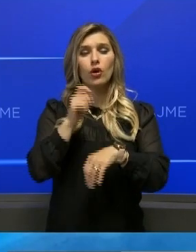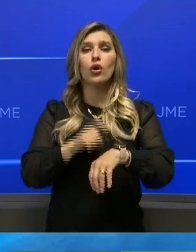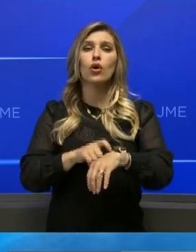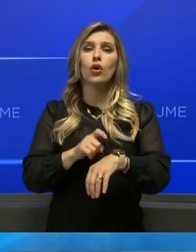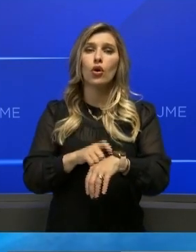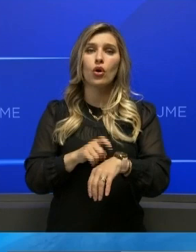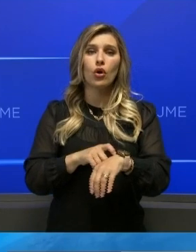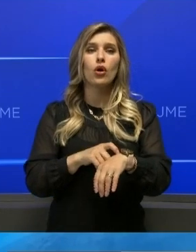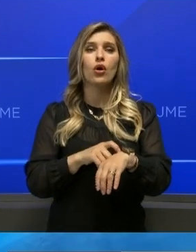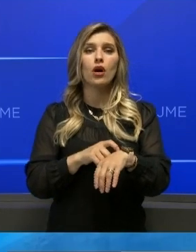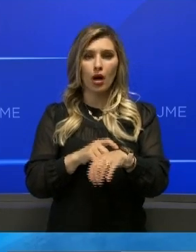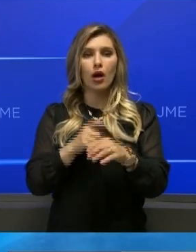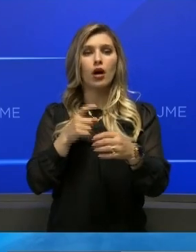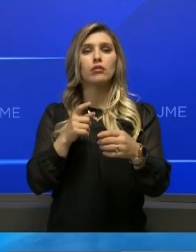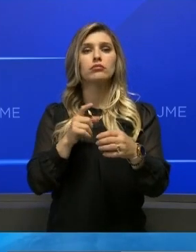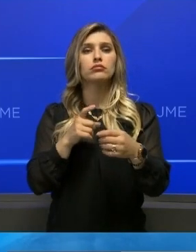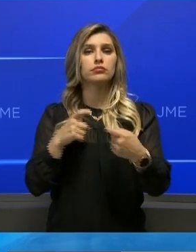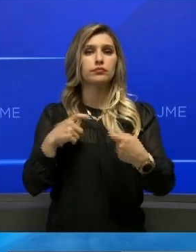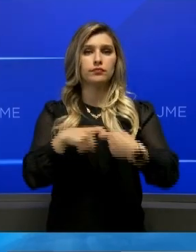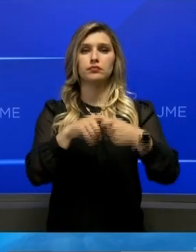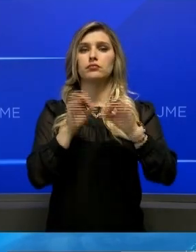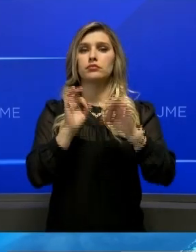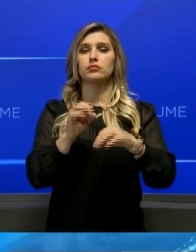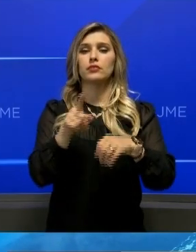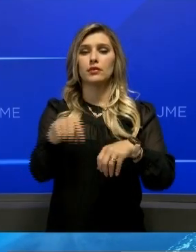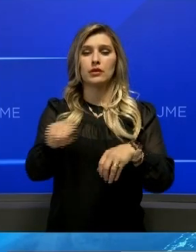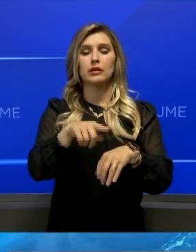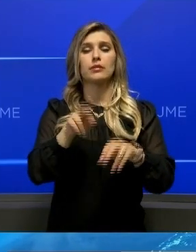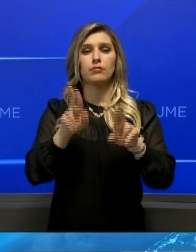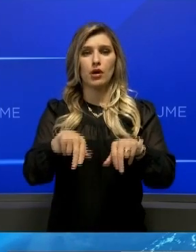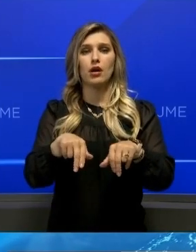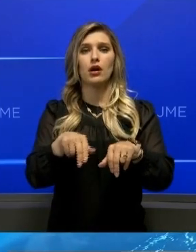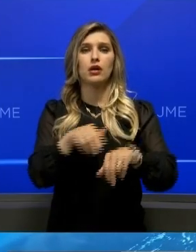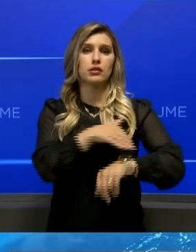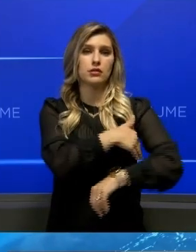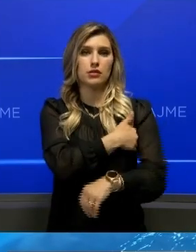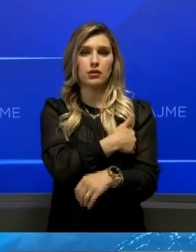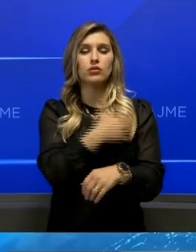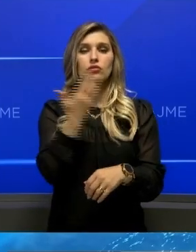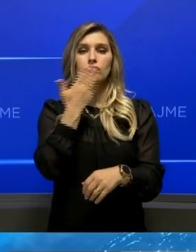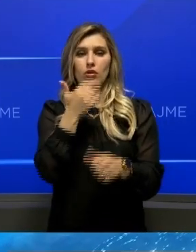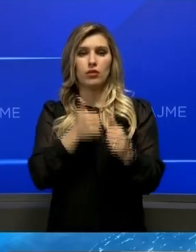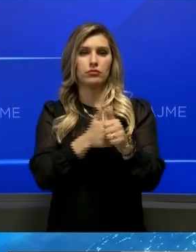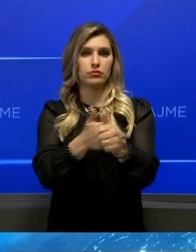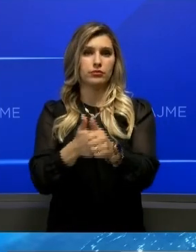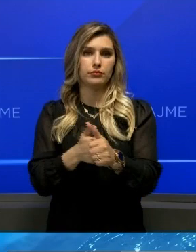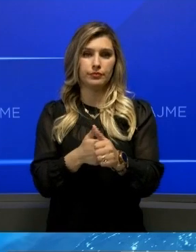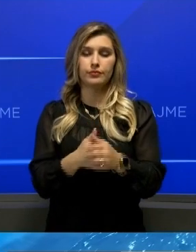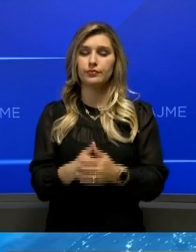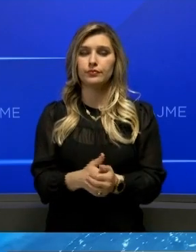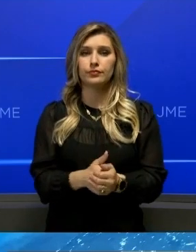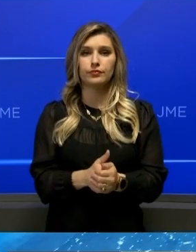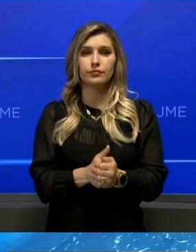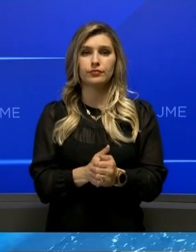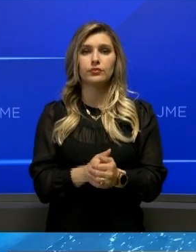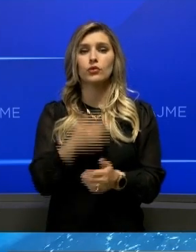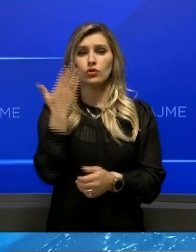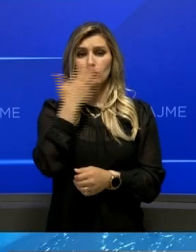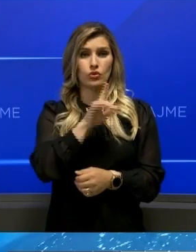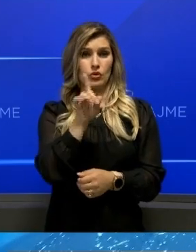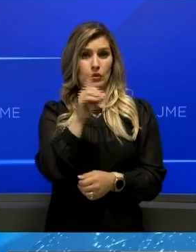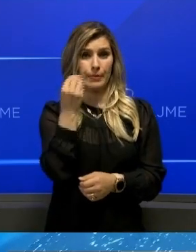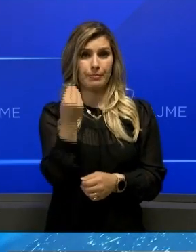më thanë ne varshmërit e plot me kohen që në zënsit e kalojnë me msimë dhenjësit të tyre. Arsim jo cilësor,